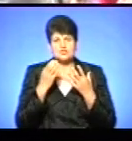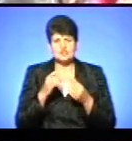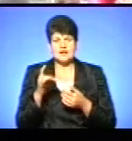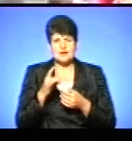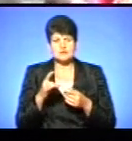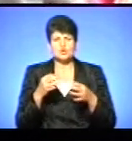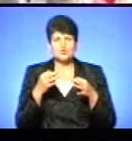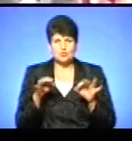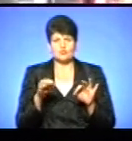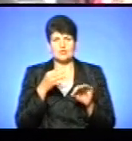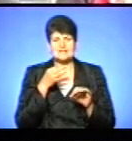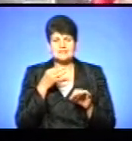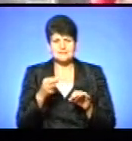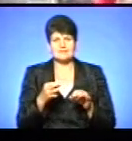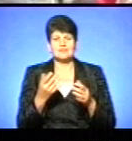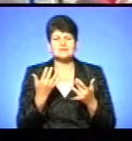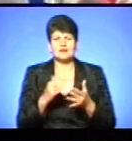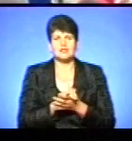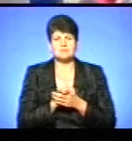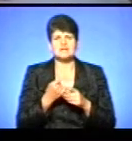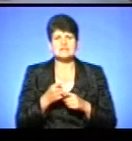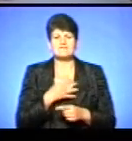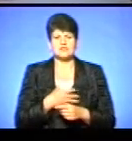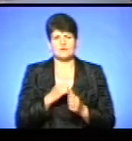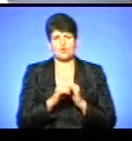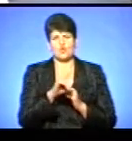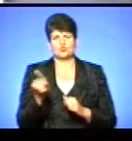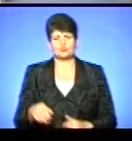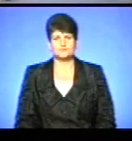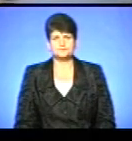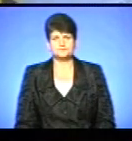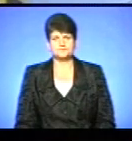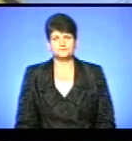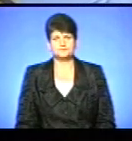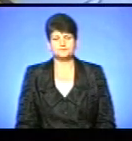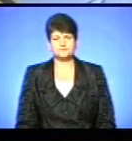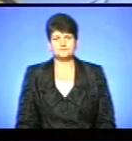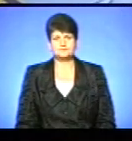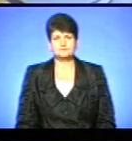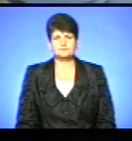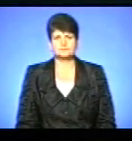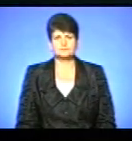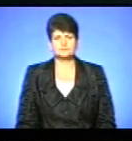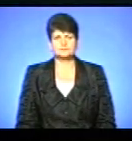дозволить сказати, наскільки мир – це важливо для кожного. Богдан Боденчук, Оксана Галіяш, новини.